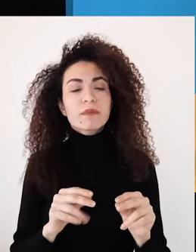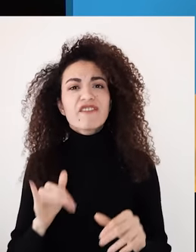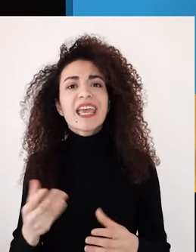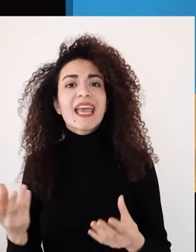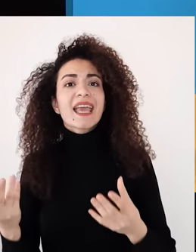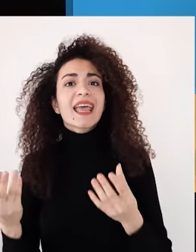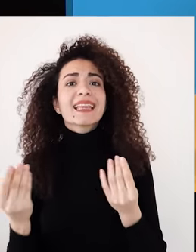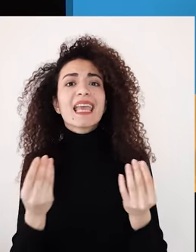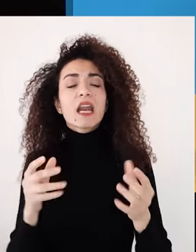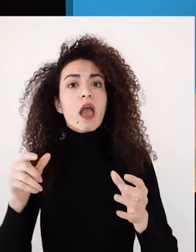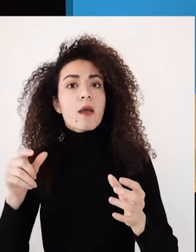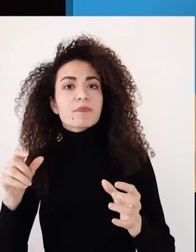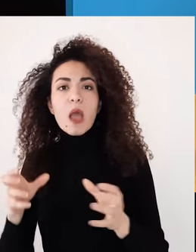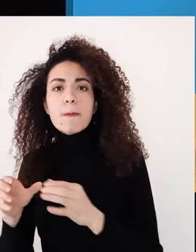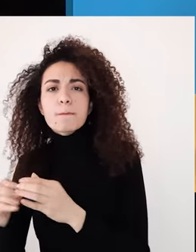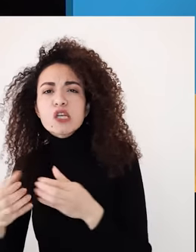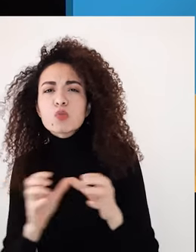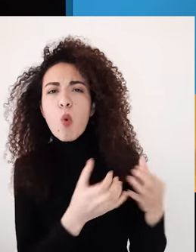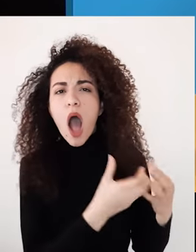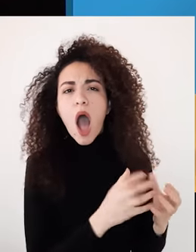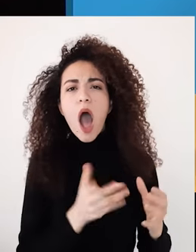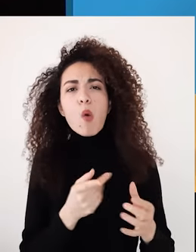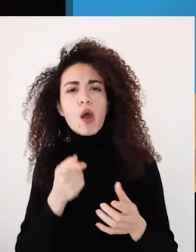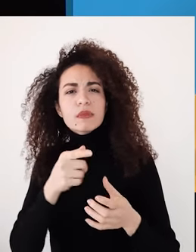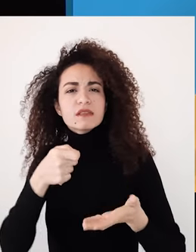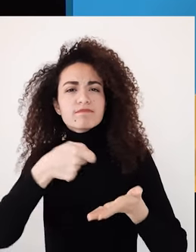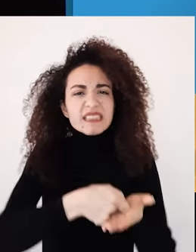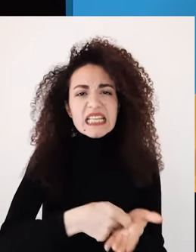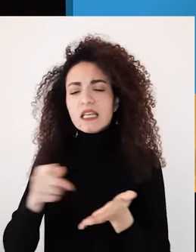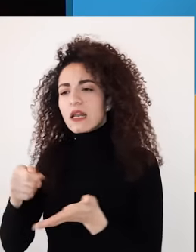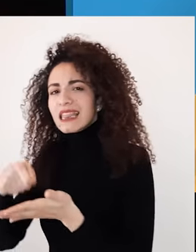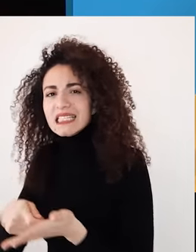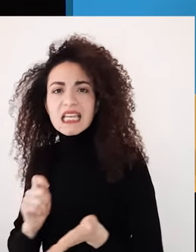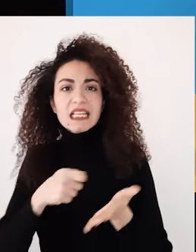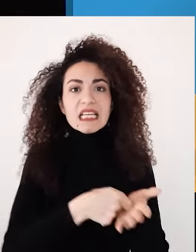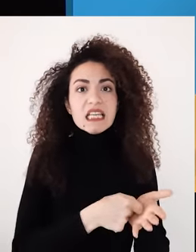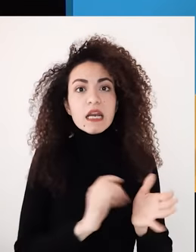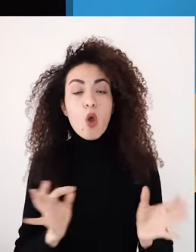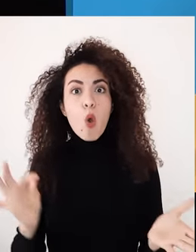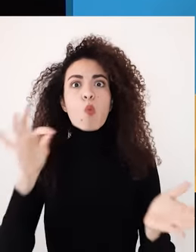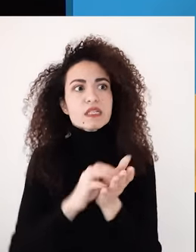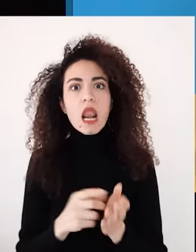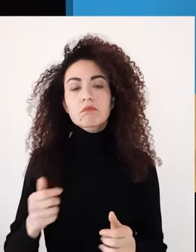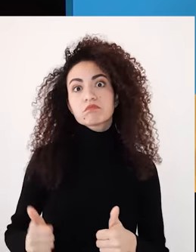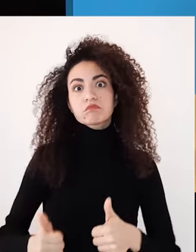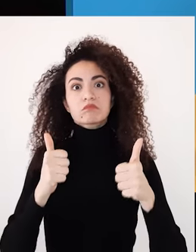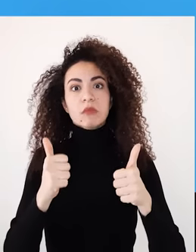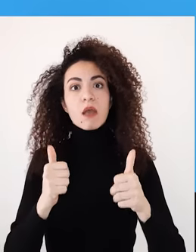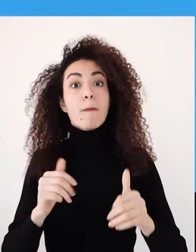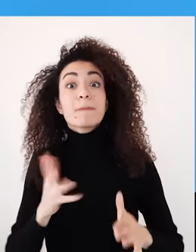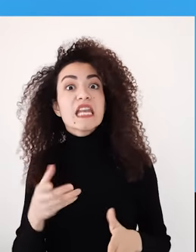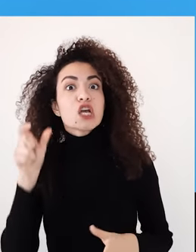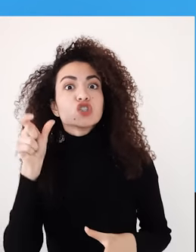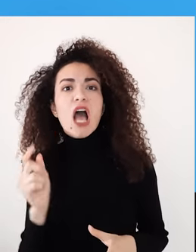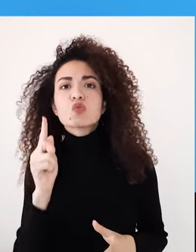أجزاء بيساهم بتحقيق هدف ما ويصعب تحديد أي من الأجزاء كان السبب الأساسي وراء النتيجة المنشودة